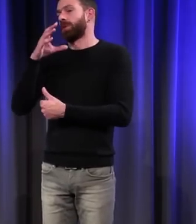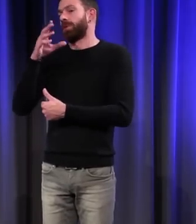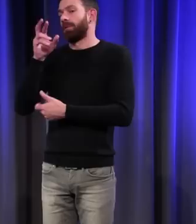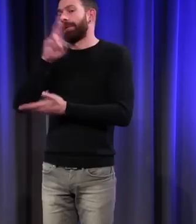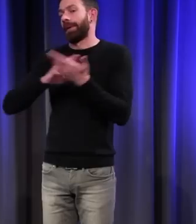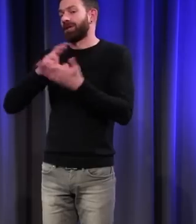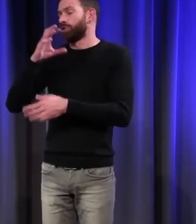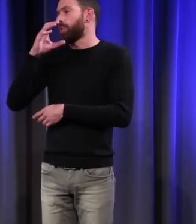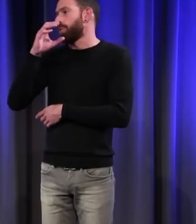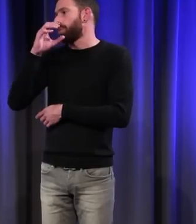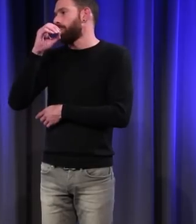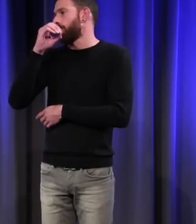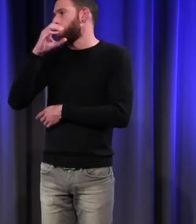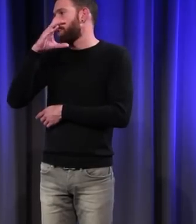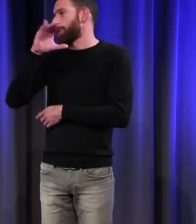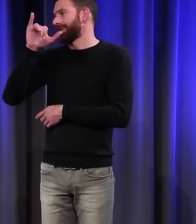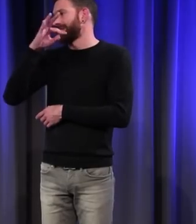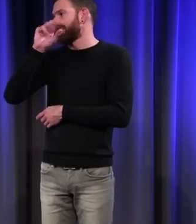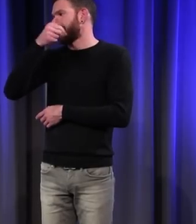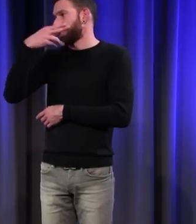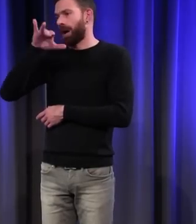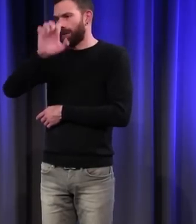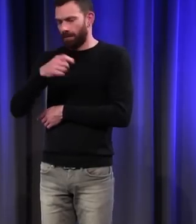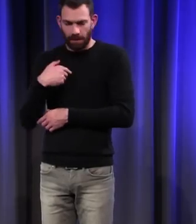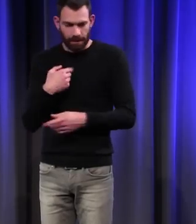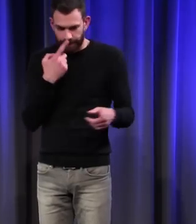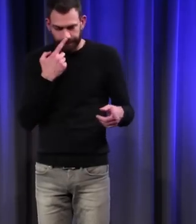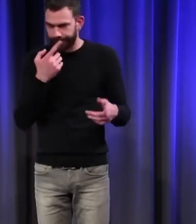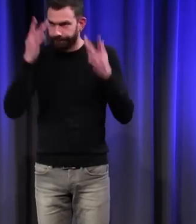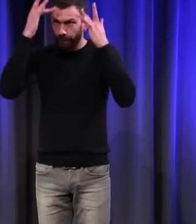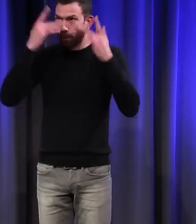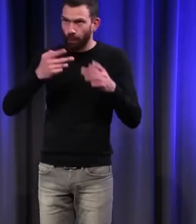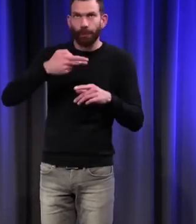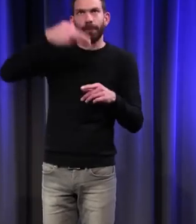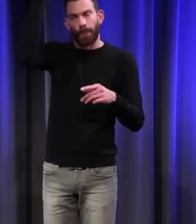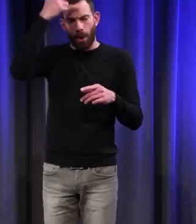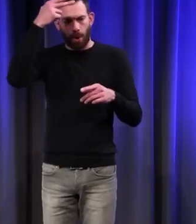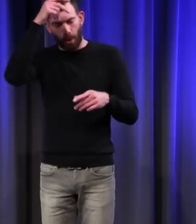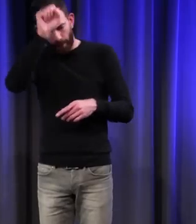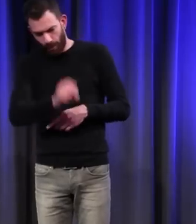pour lui n'existait pas, et pas de différence entre la culture du Nord et la culture du Midi, et